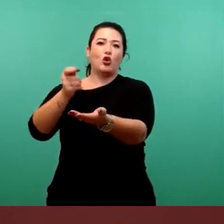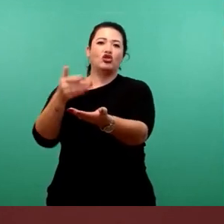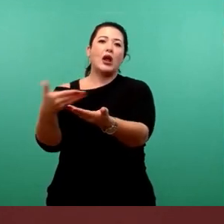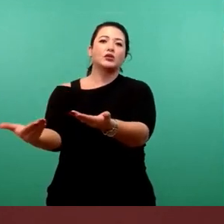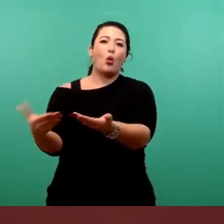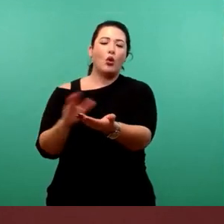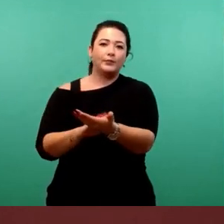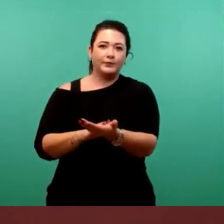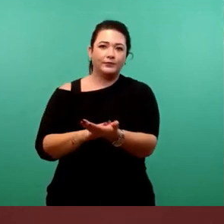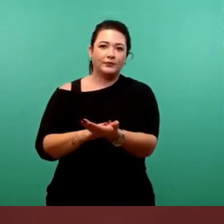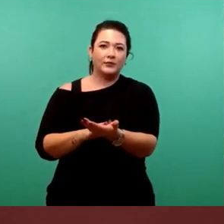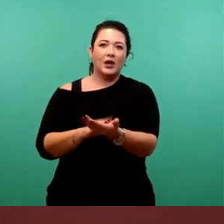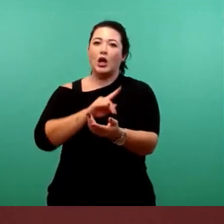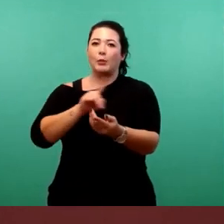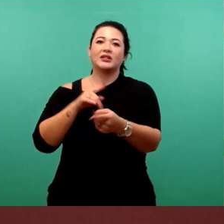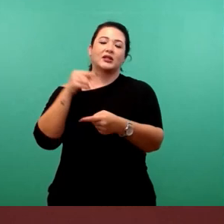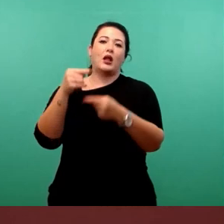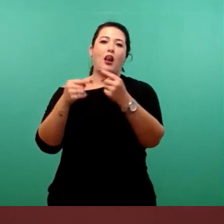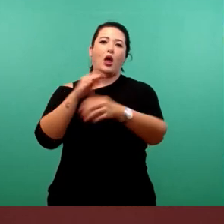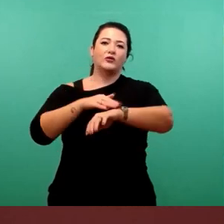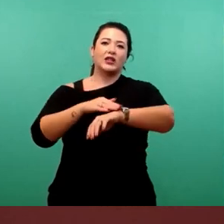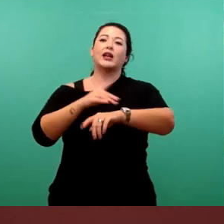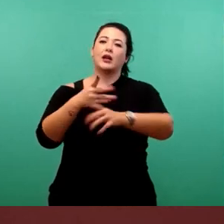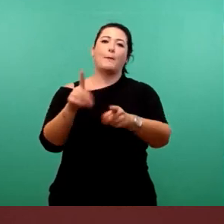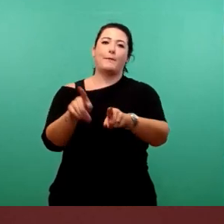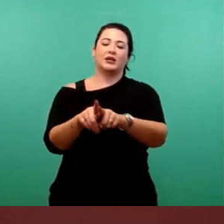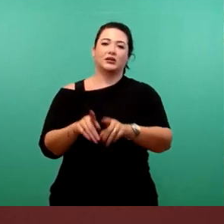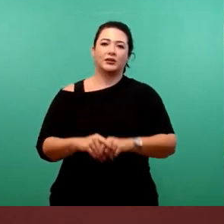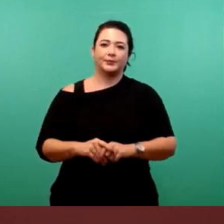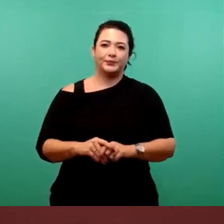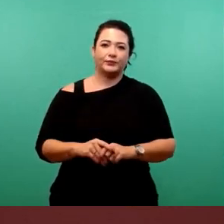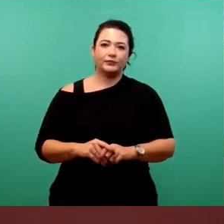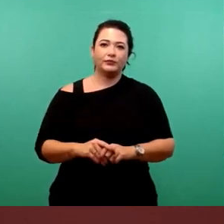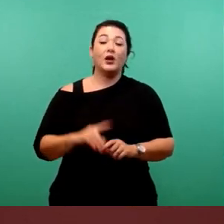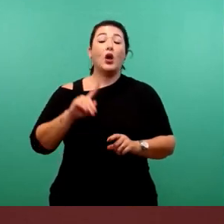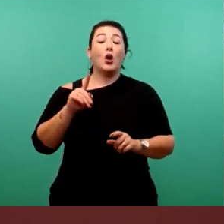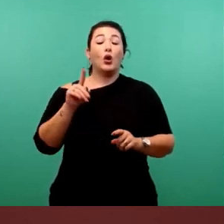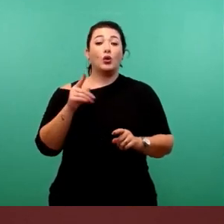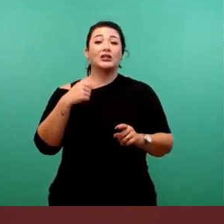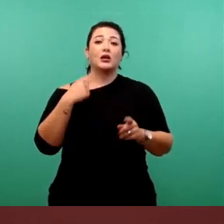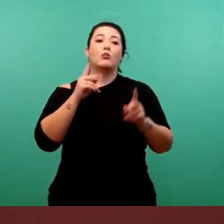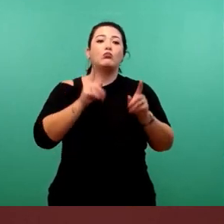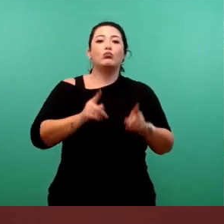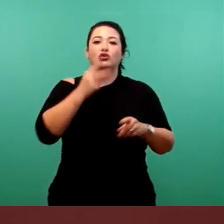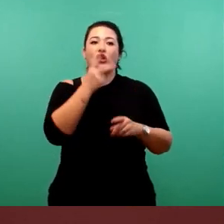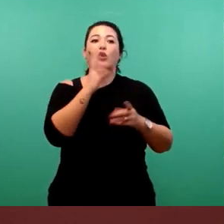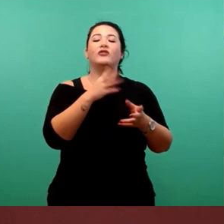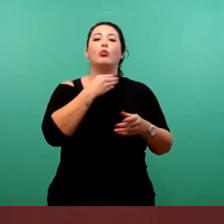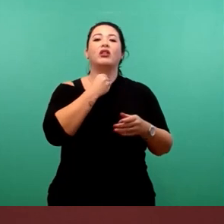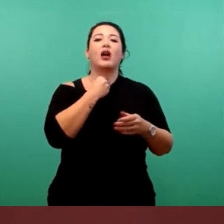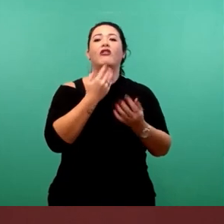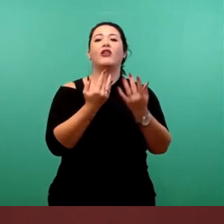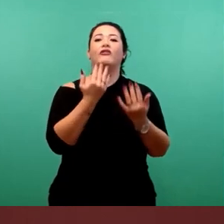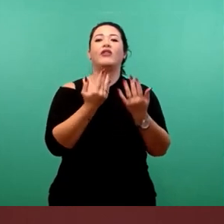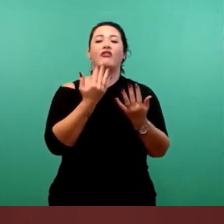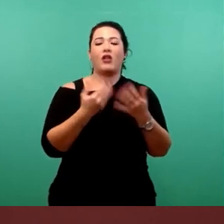Laufzeit eben auch für die Verwaltungsunterbringung ist, dann auch eben entsprechend des Bedarfes für Geflüchtete zu